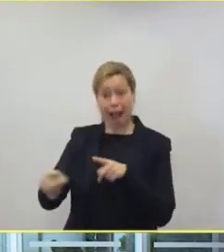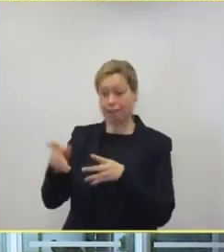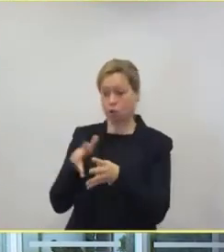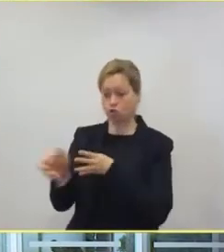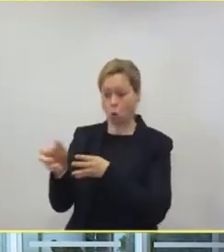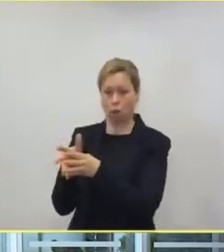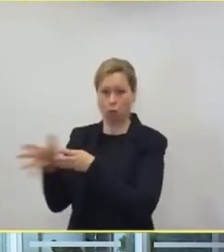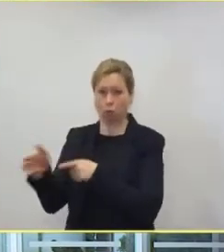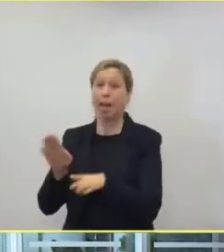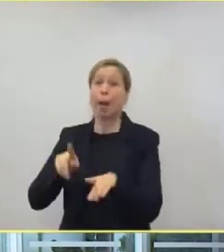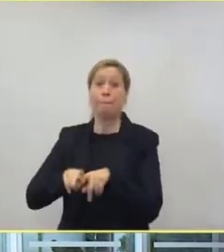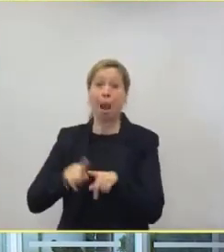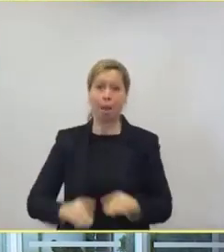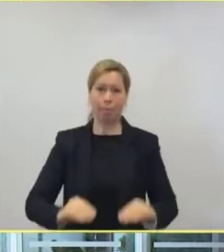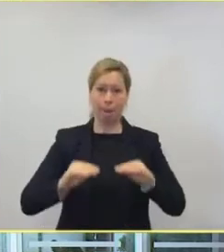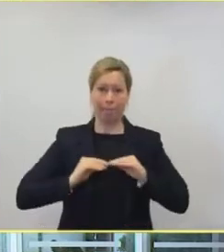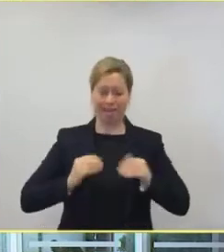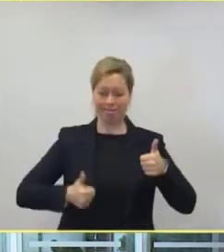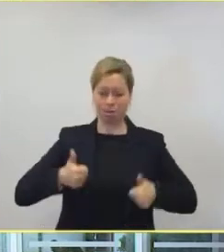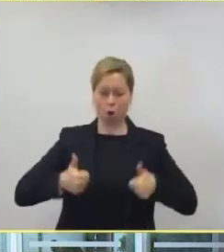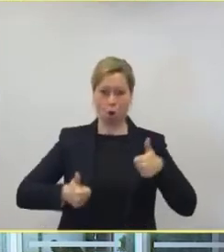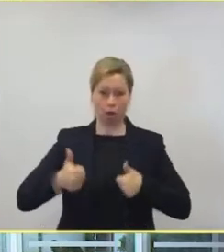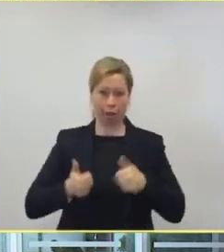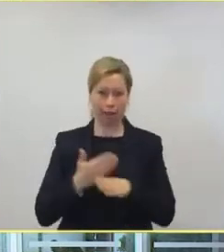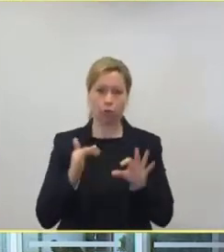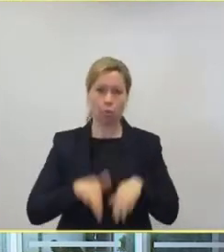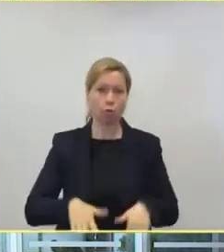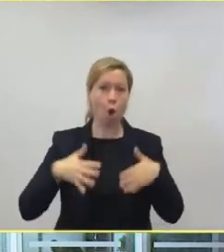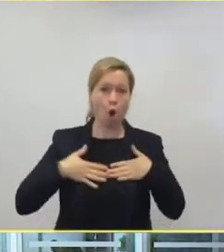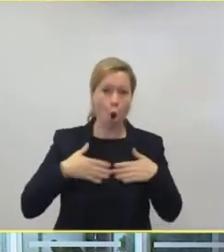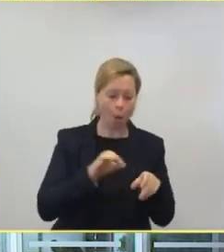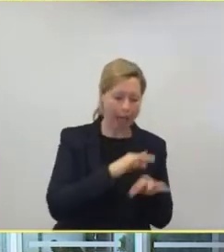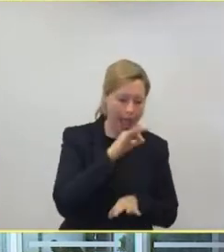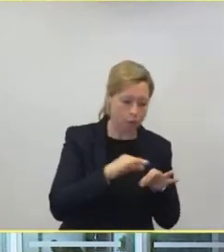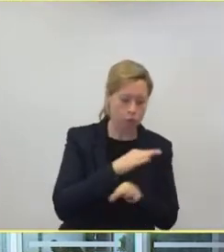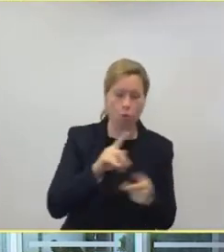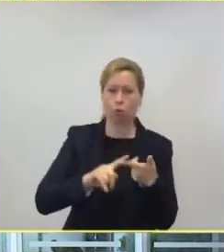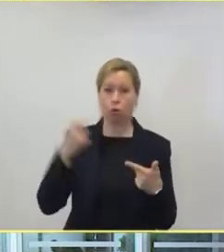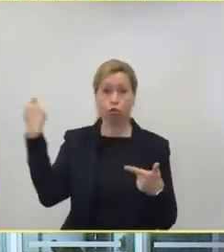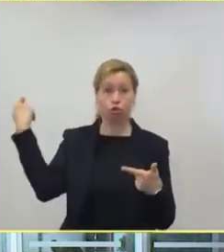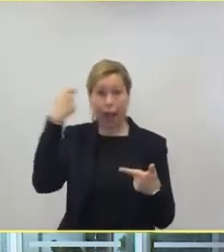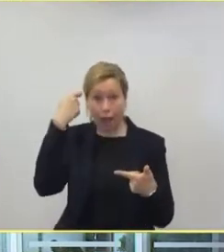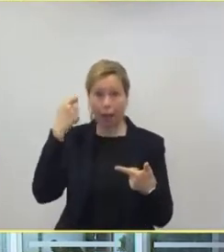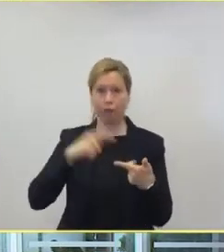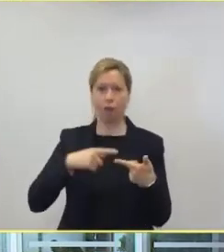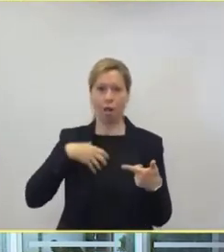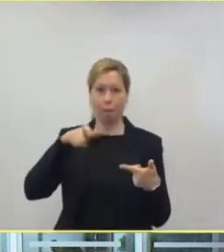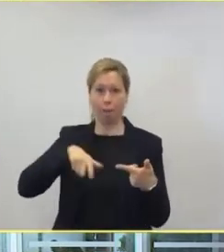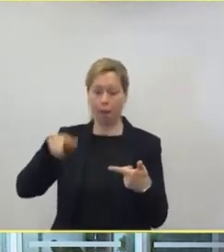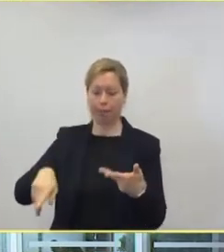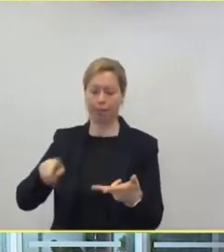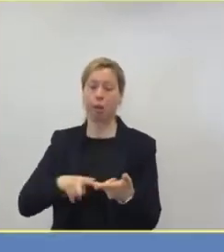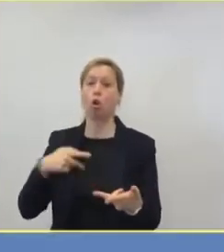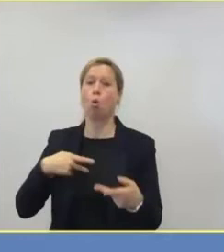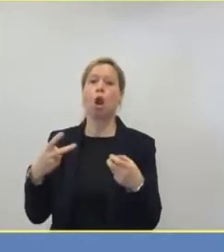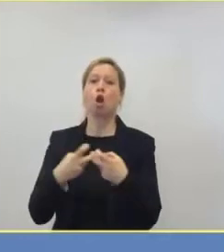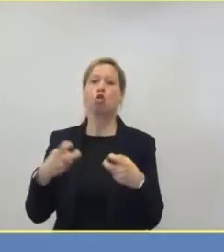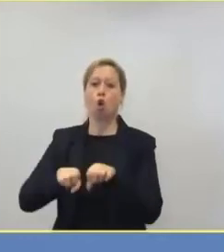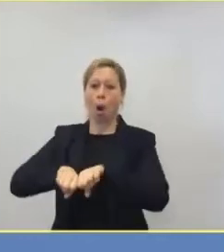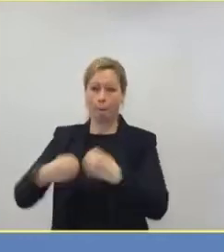gilt auch für die Leukämie, für den Leukämie-Patienten oder für den Scherchenfall-Patienten oder für den Patienten mit Knochenbruch.